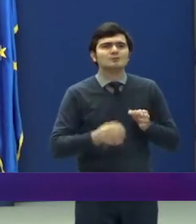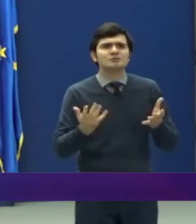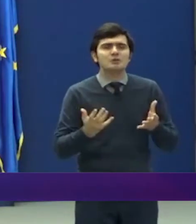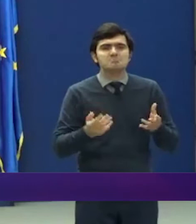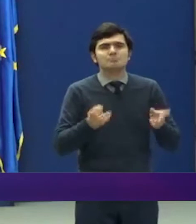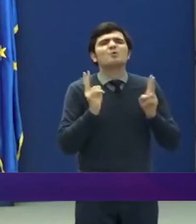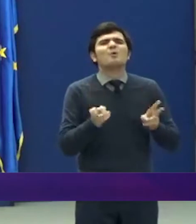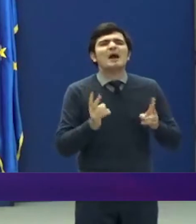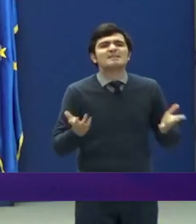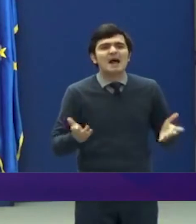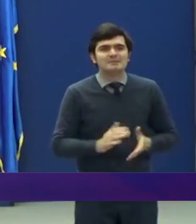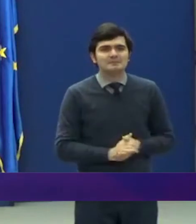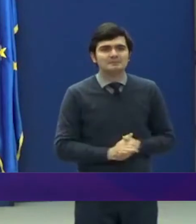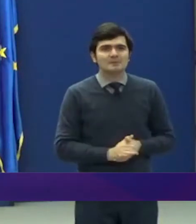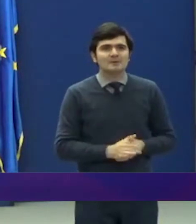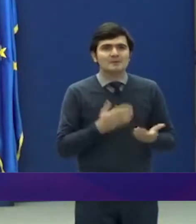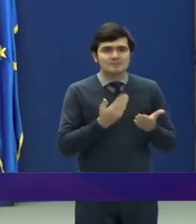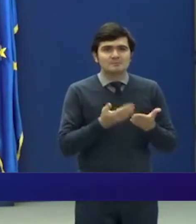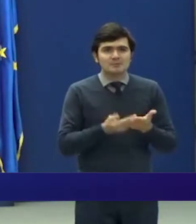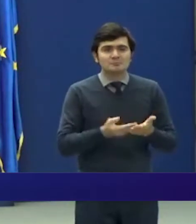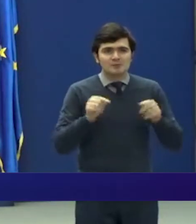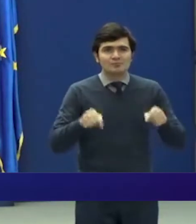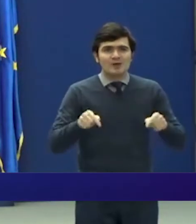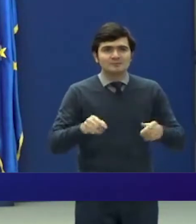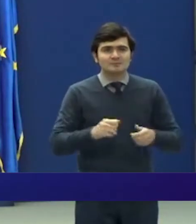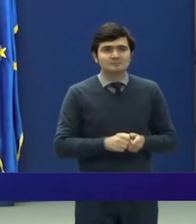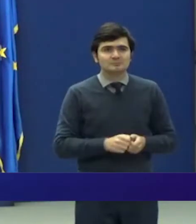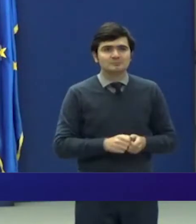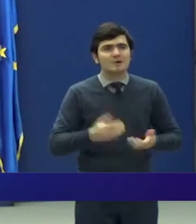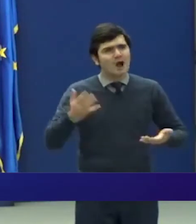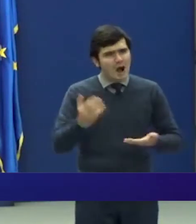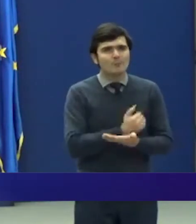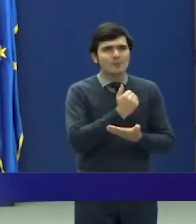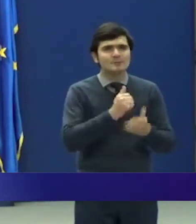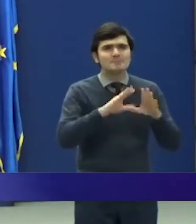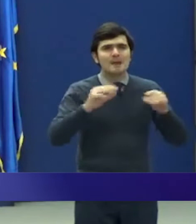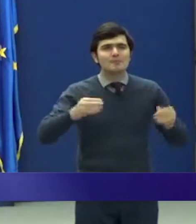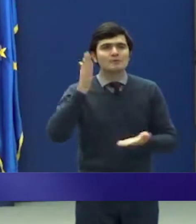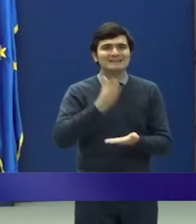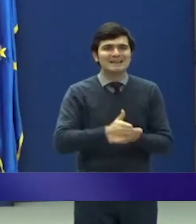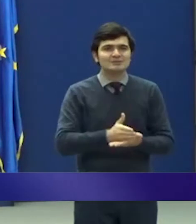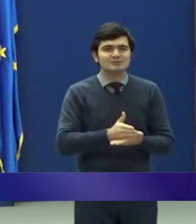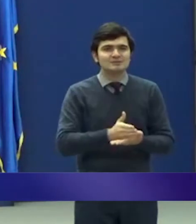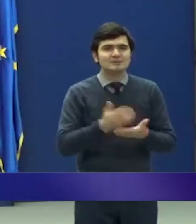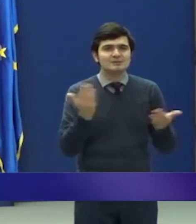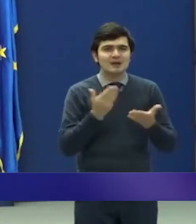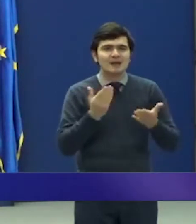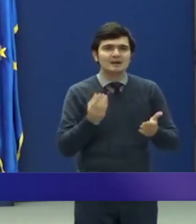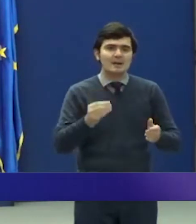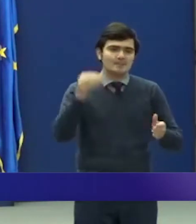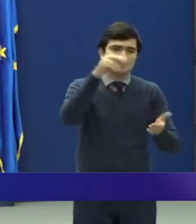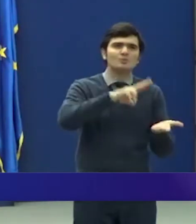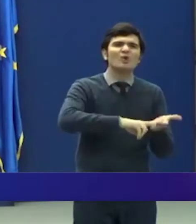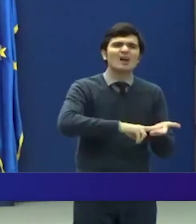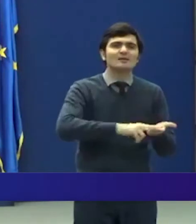În această notă am luat următoarele decizii transpuse în